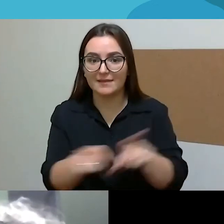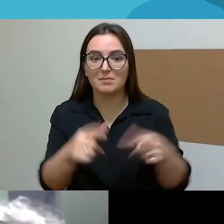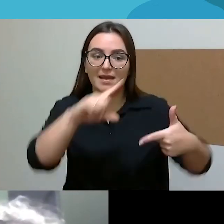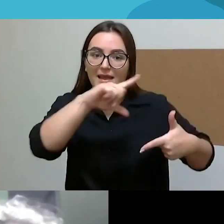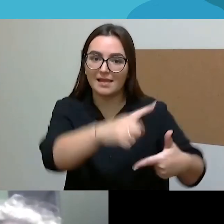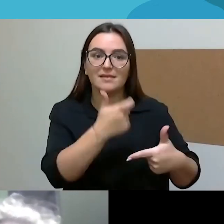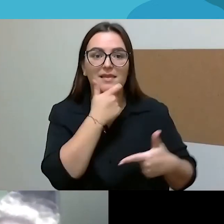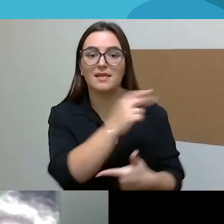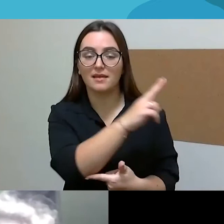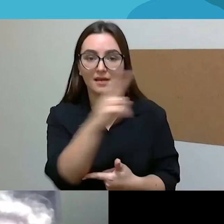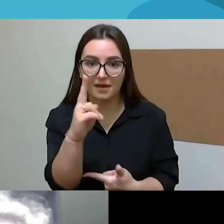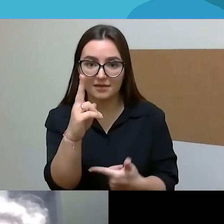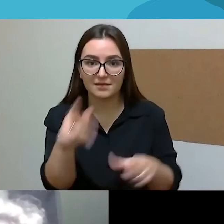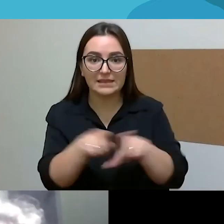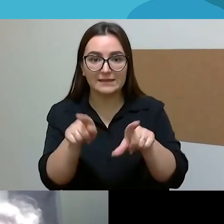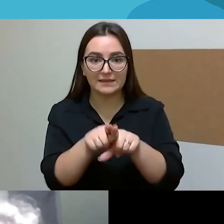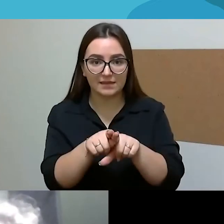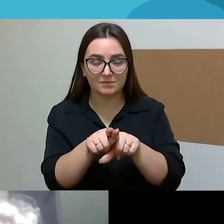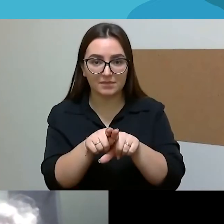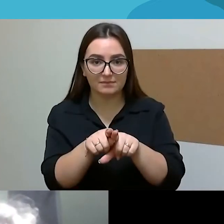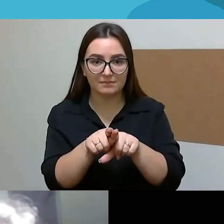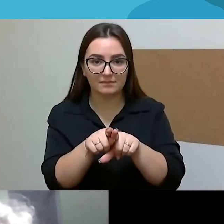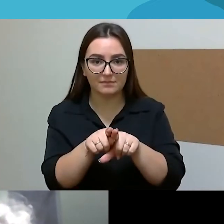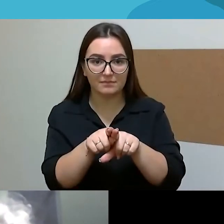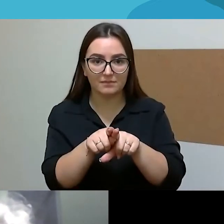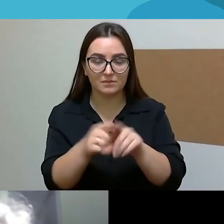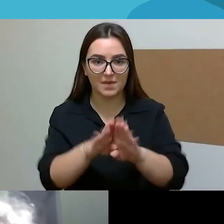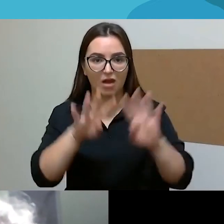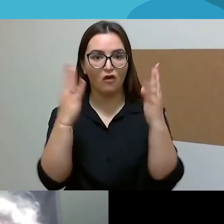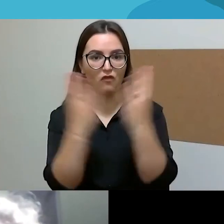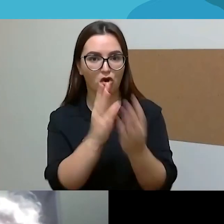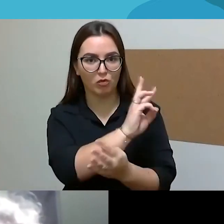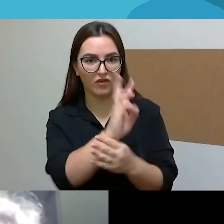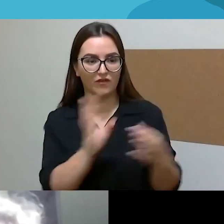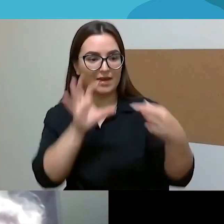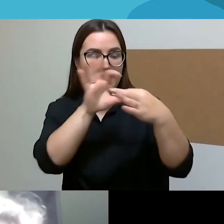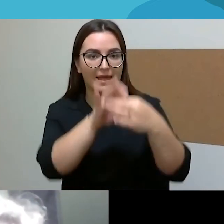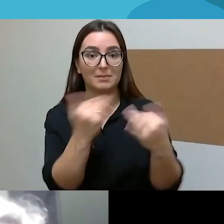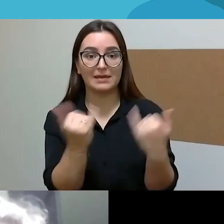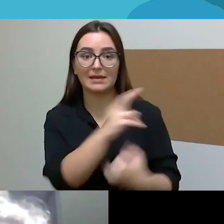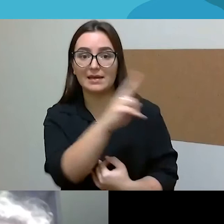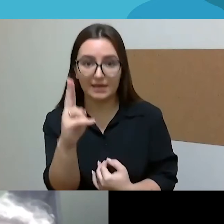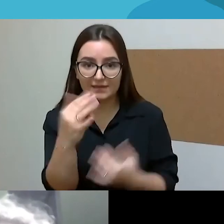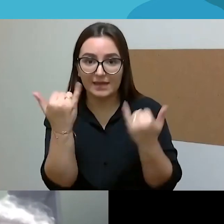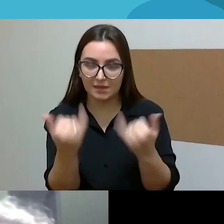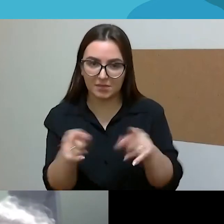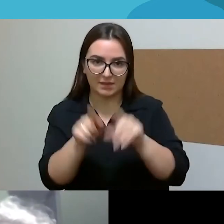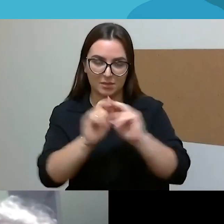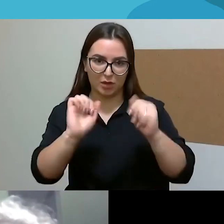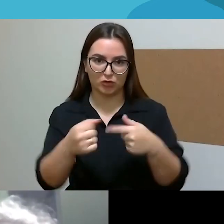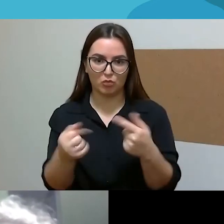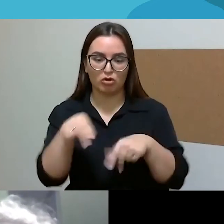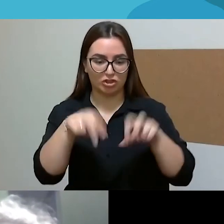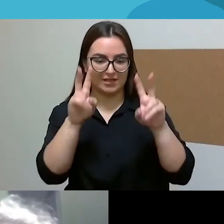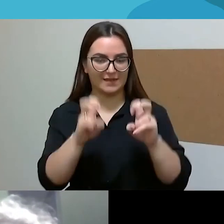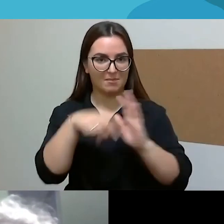ar prisijungė prie platformos forumo, galvokit, kągi dabar čia norėtume su mumis tą temą